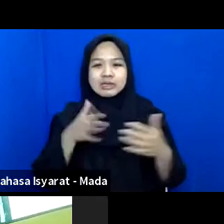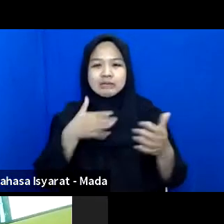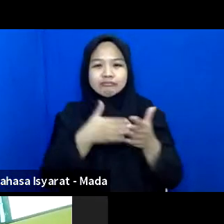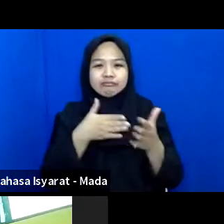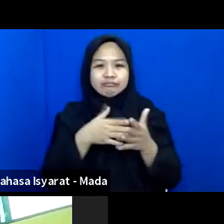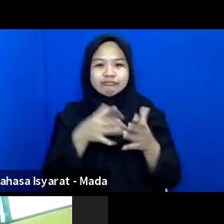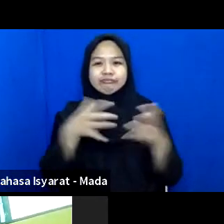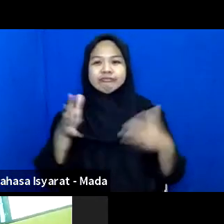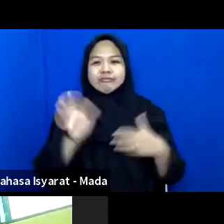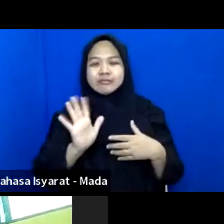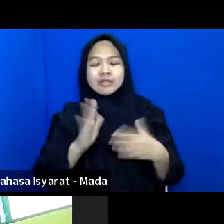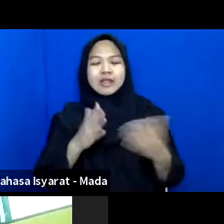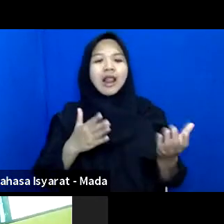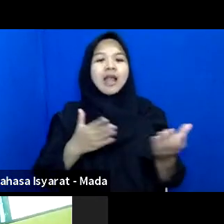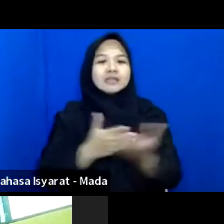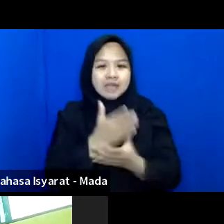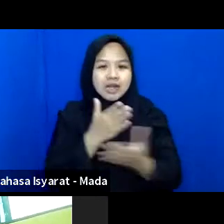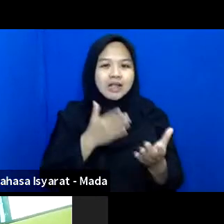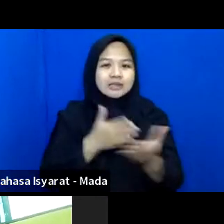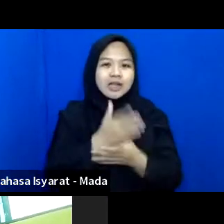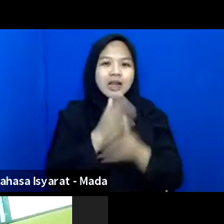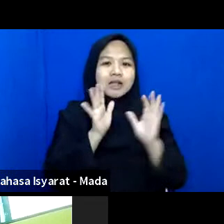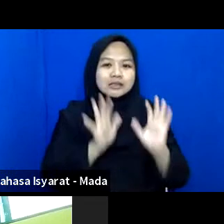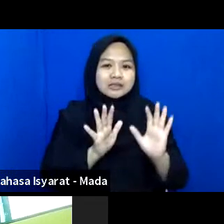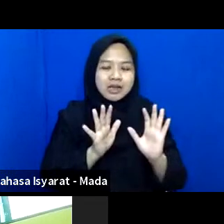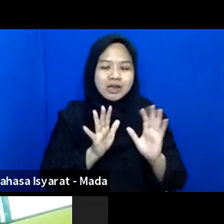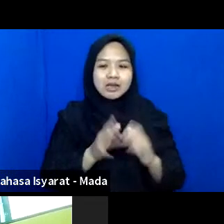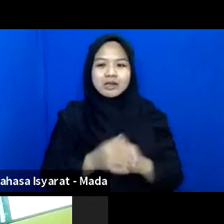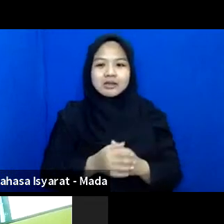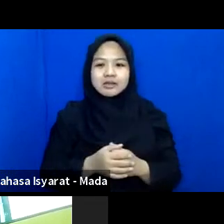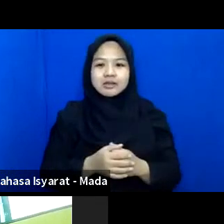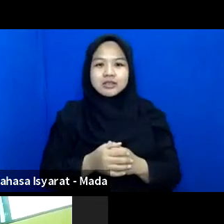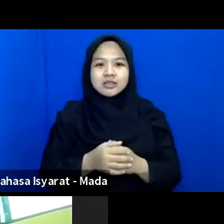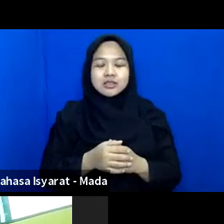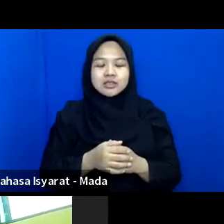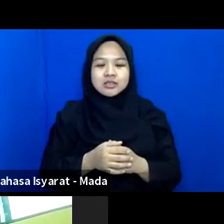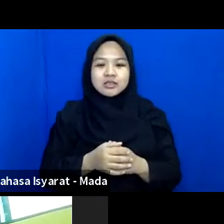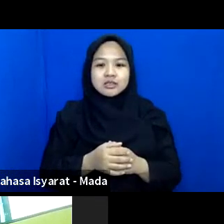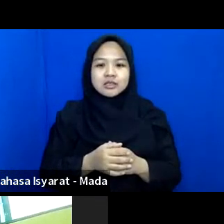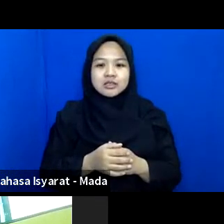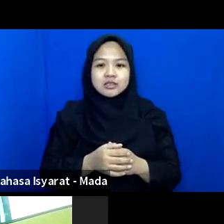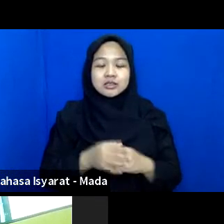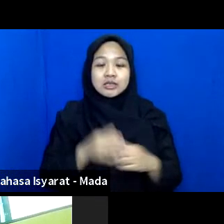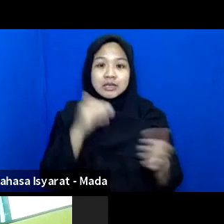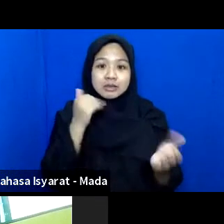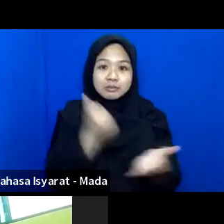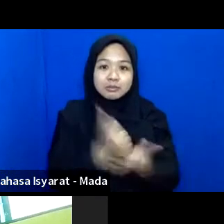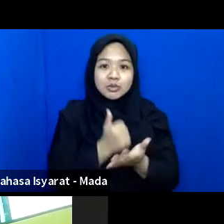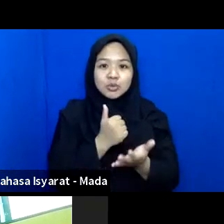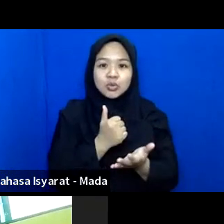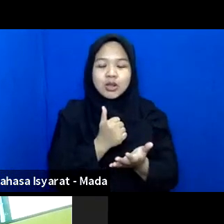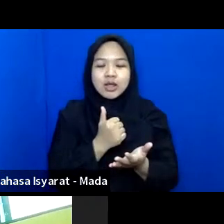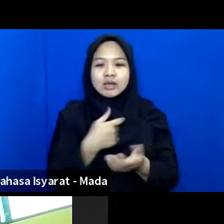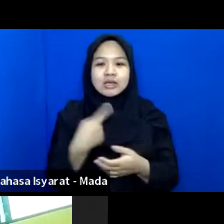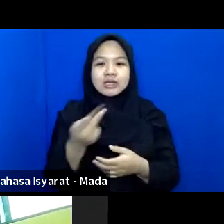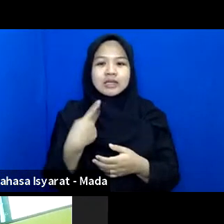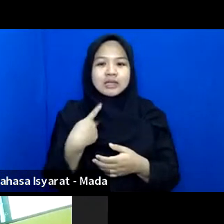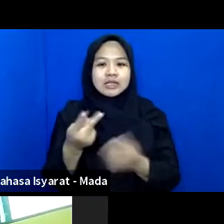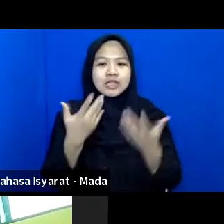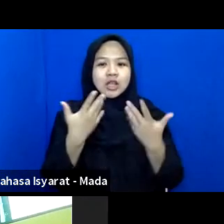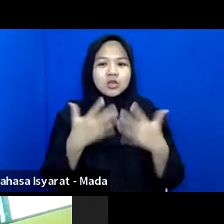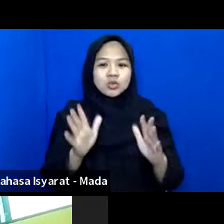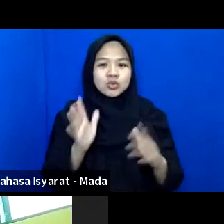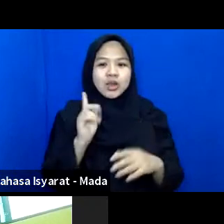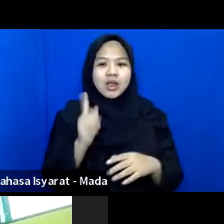Lancar-lancar Saja Kemudian juga Kebetulan Kita juga Sudah